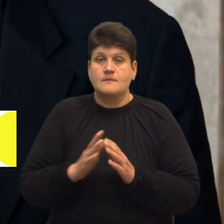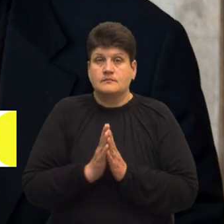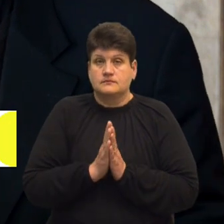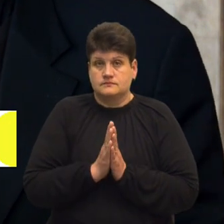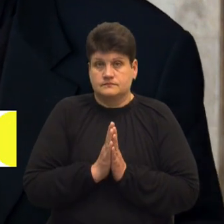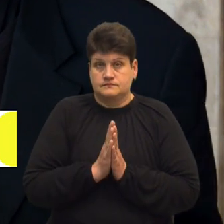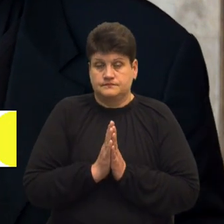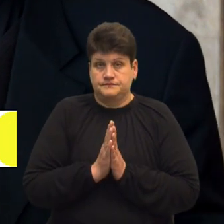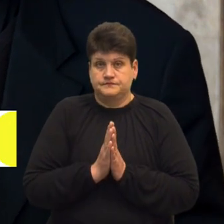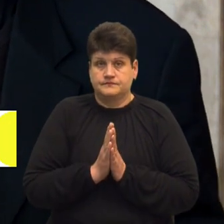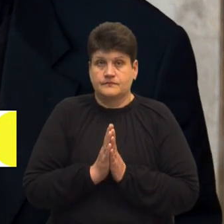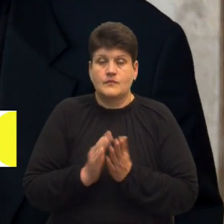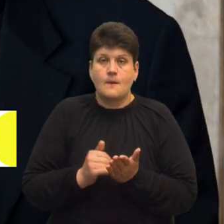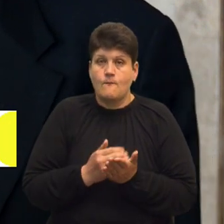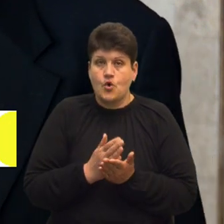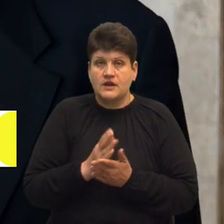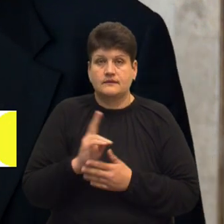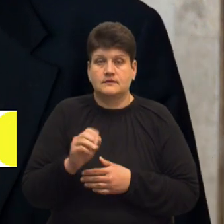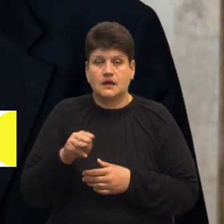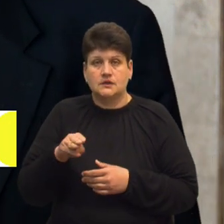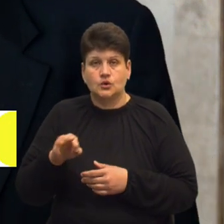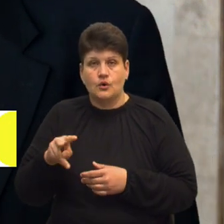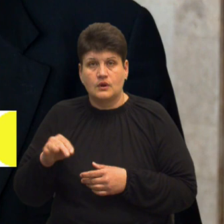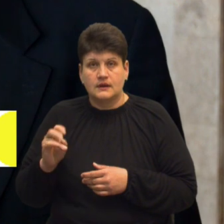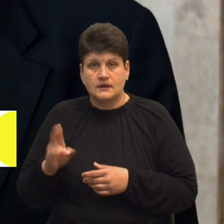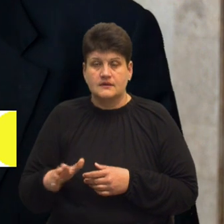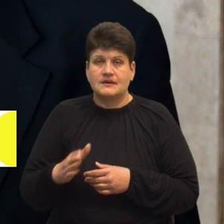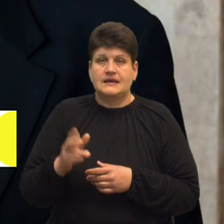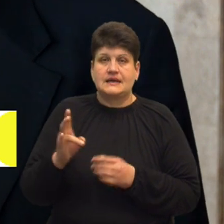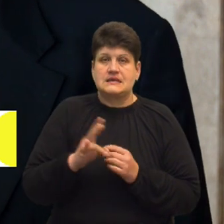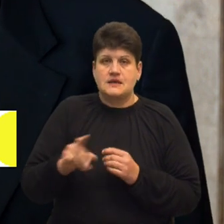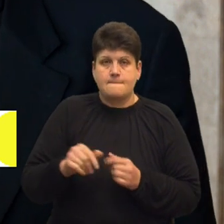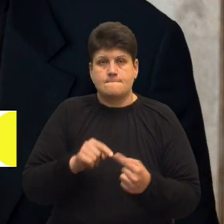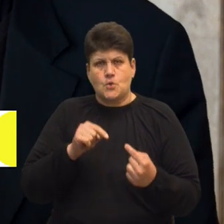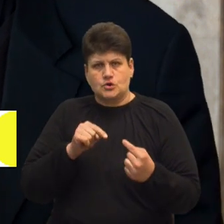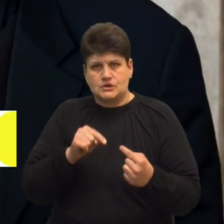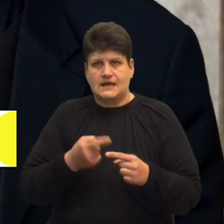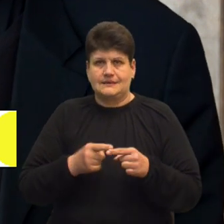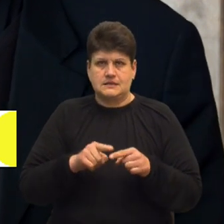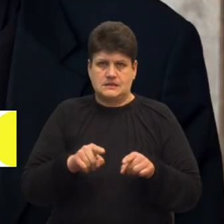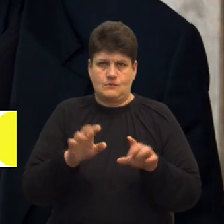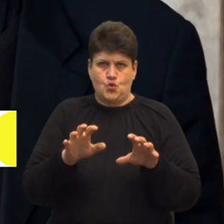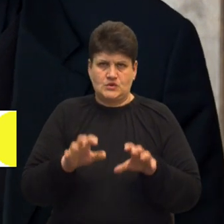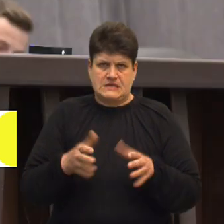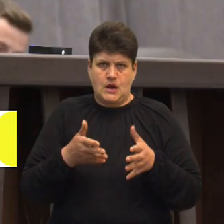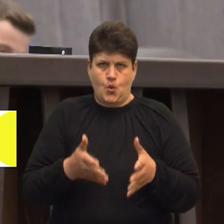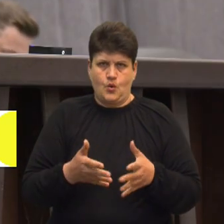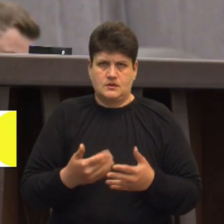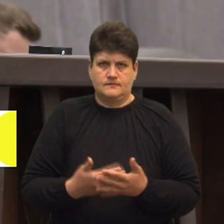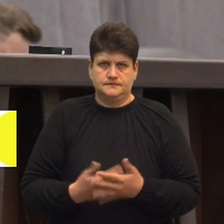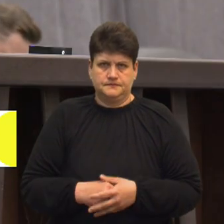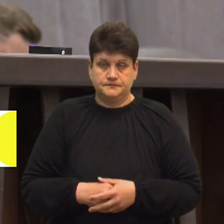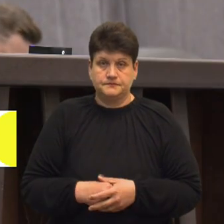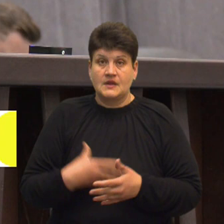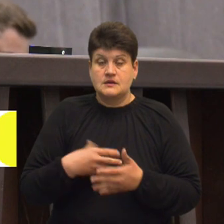безпосередньо політиків, католиків, християн до того, щоб протистояти подібним узаконенням таких моделей. Свою